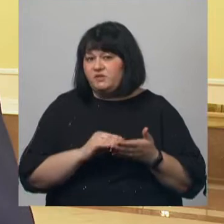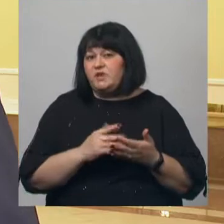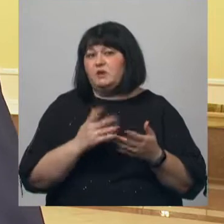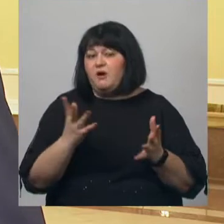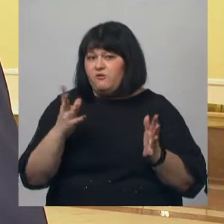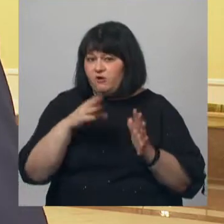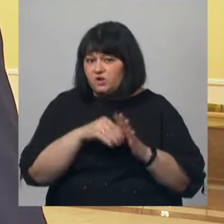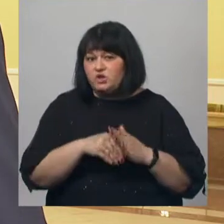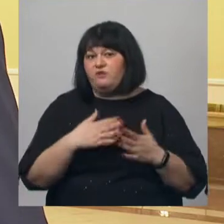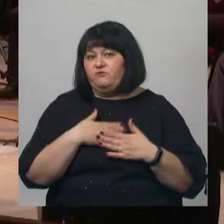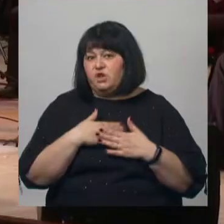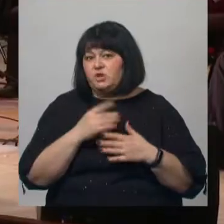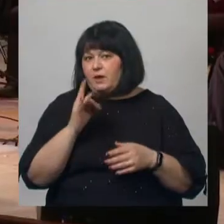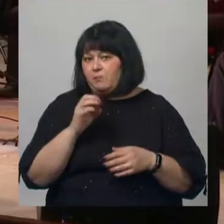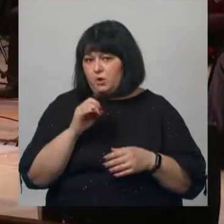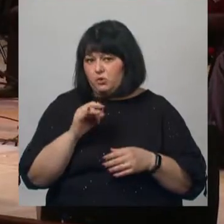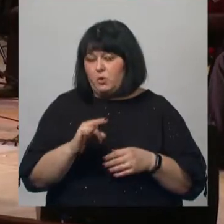вошли в наш репертуар.